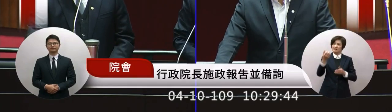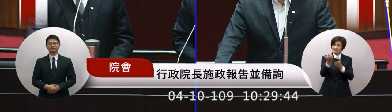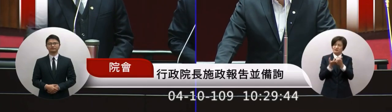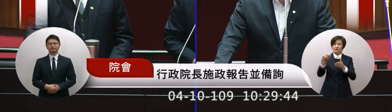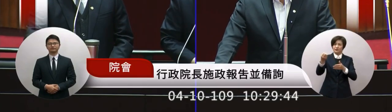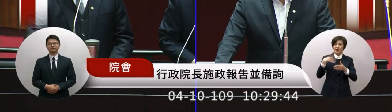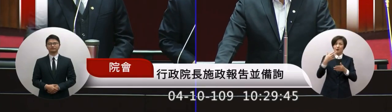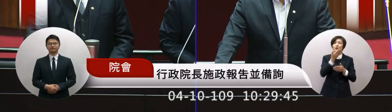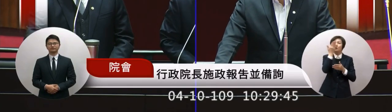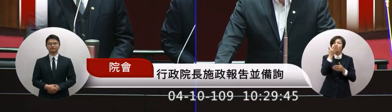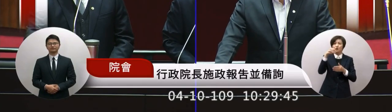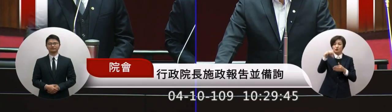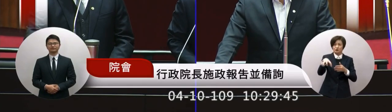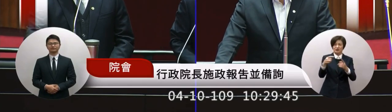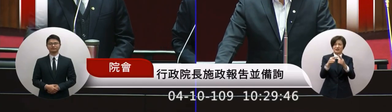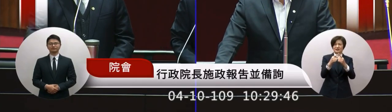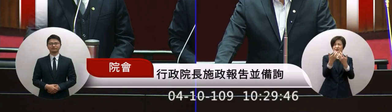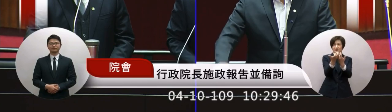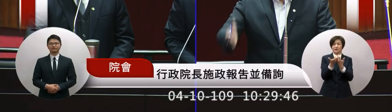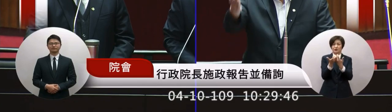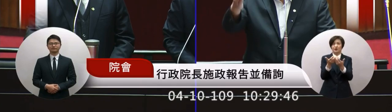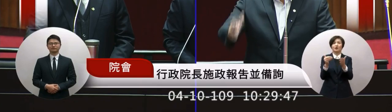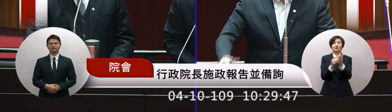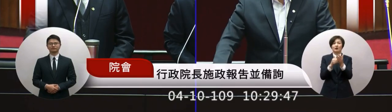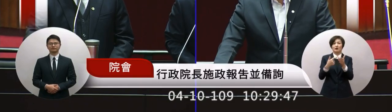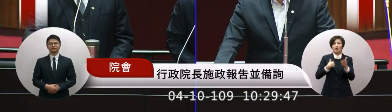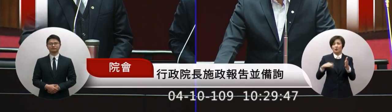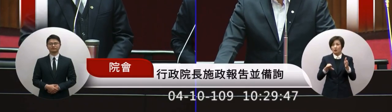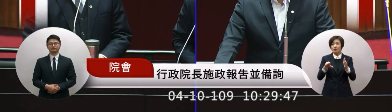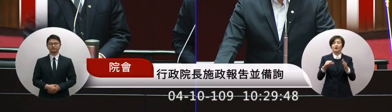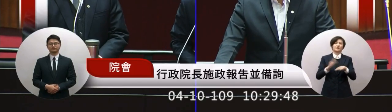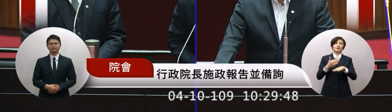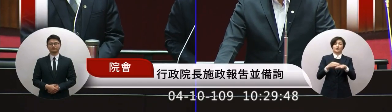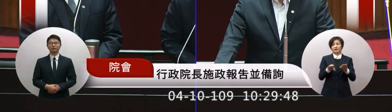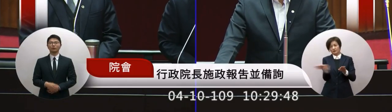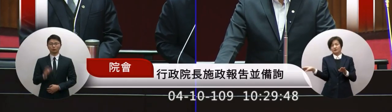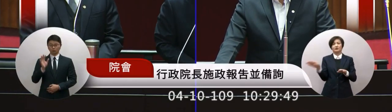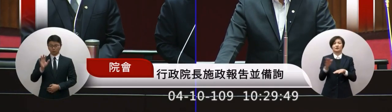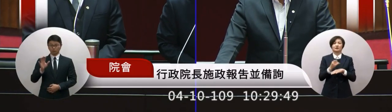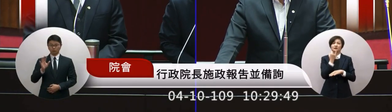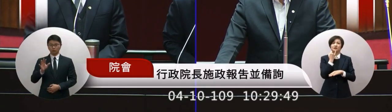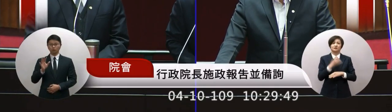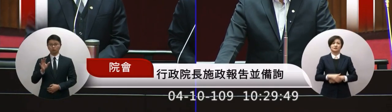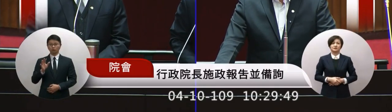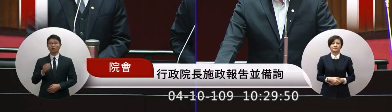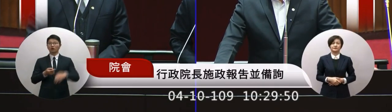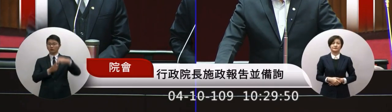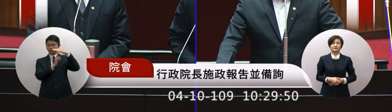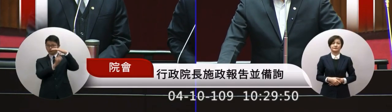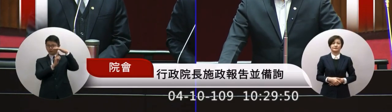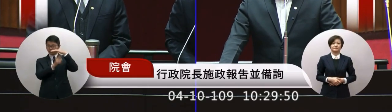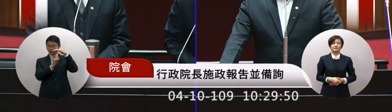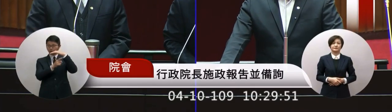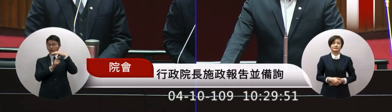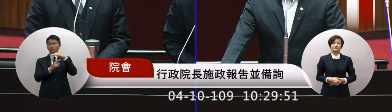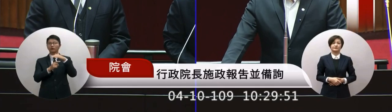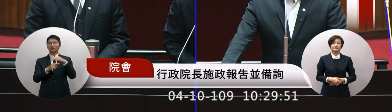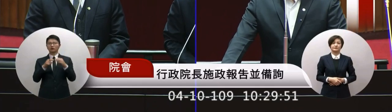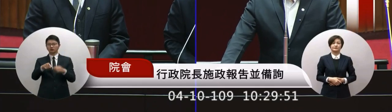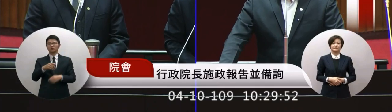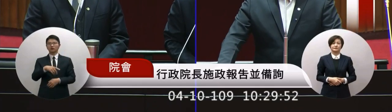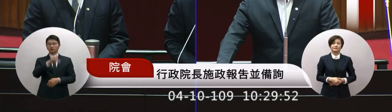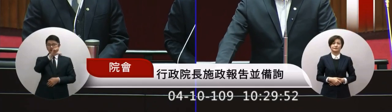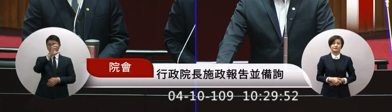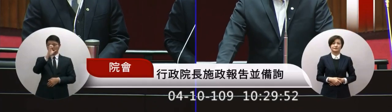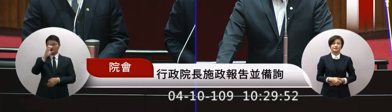差不多飽滿了我們就不要再進去了有沒有做這樣的考量有所有高速公路快速道路上的LED